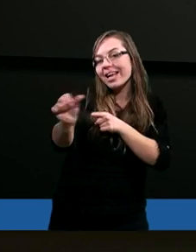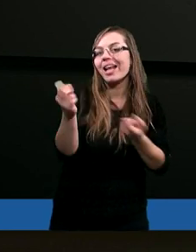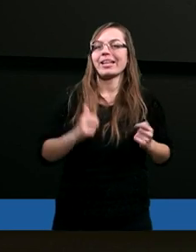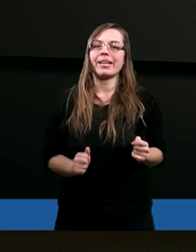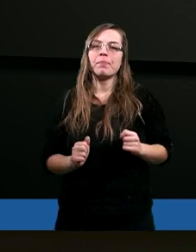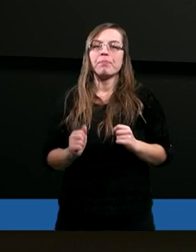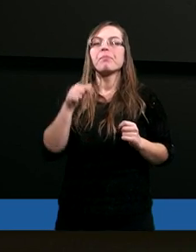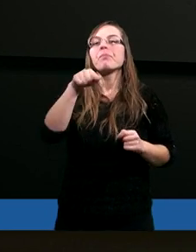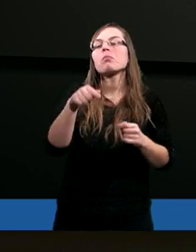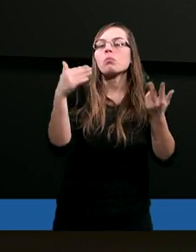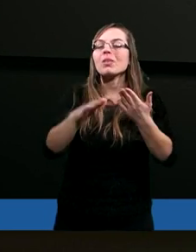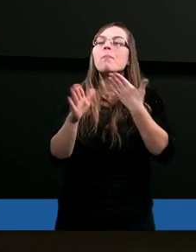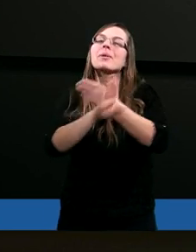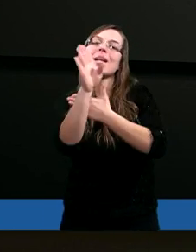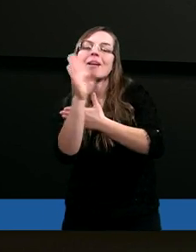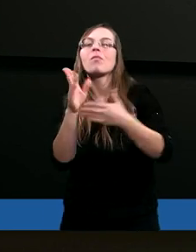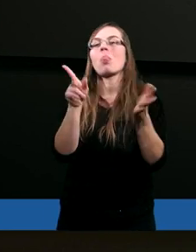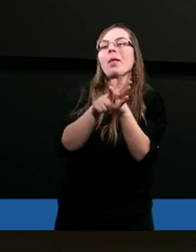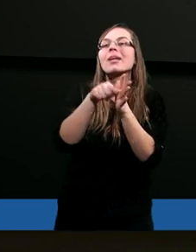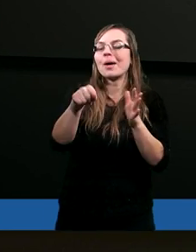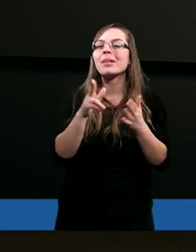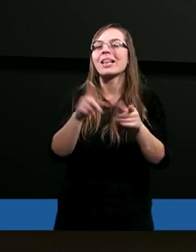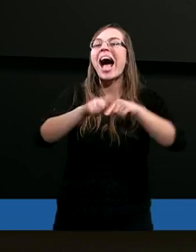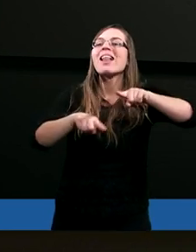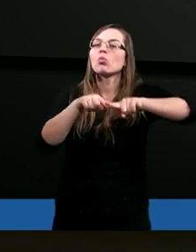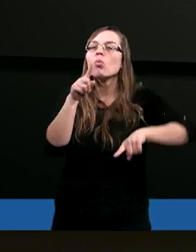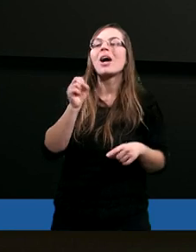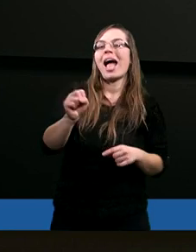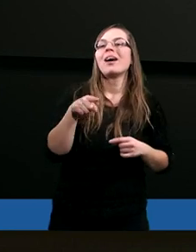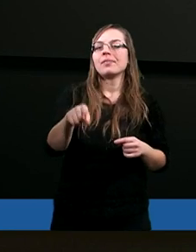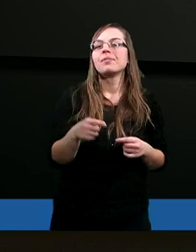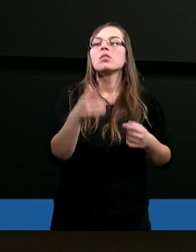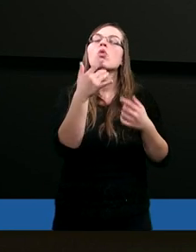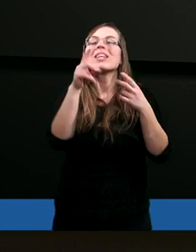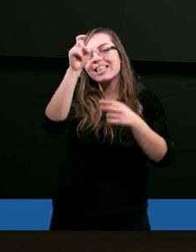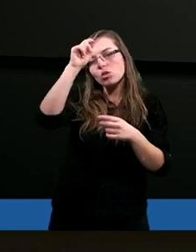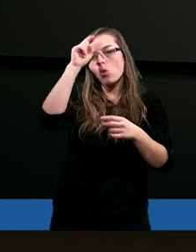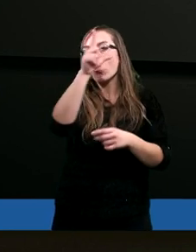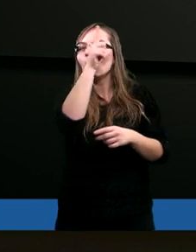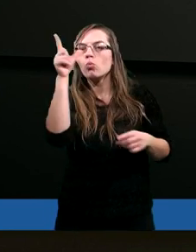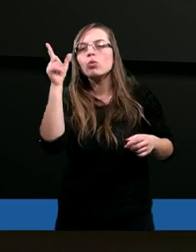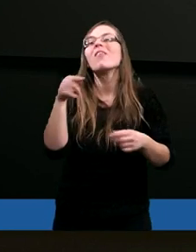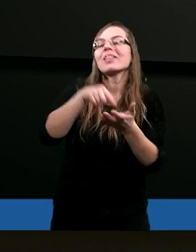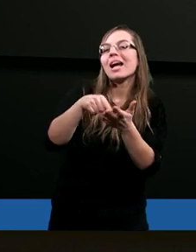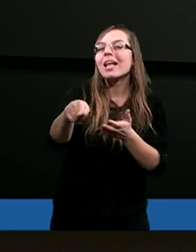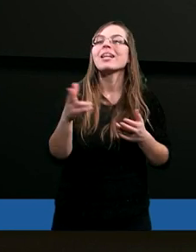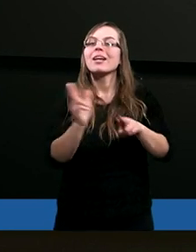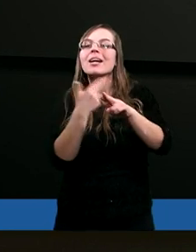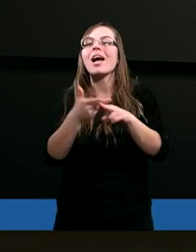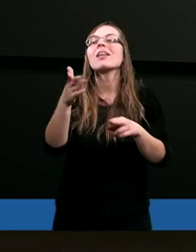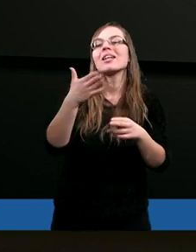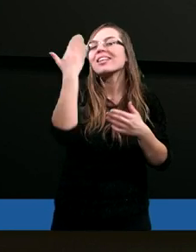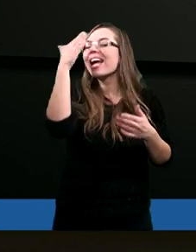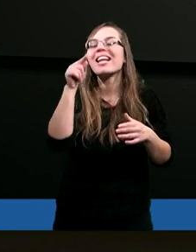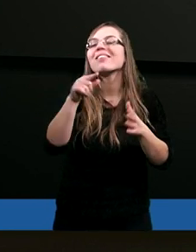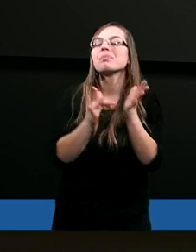Tutaj mieliśmy przedstawioną naszą naturę jako zwykłą ludzką wtedy, gdy być może nawet nie